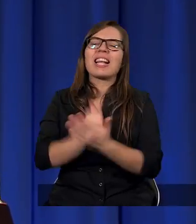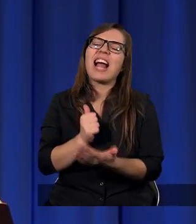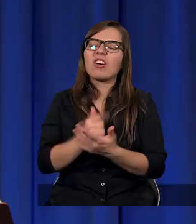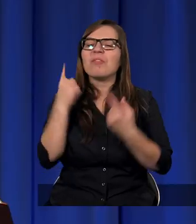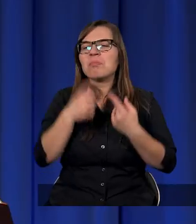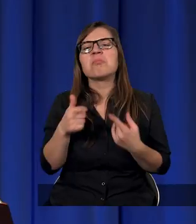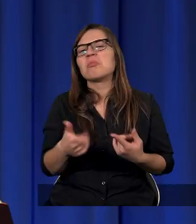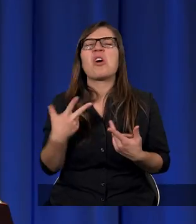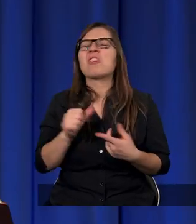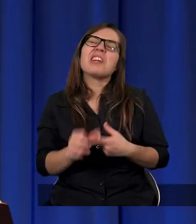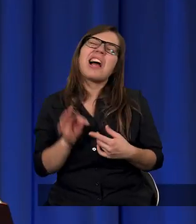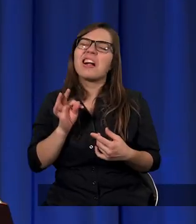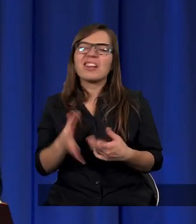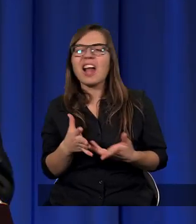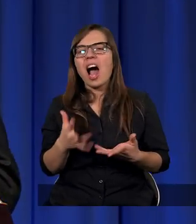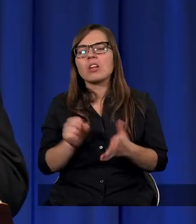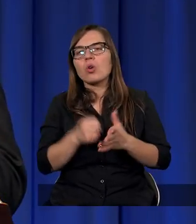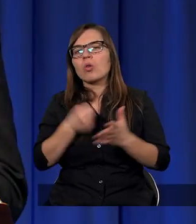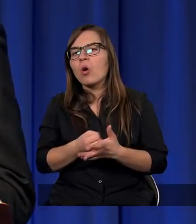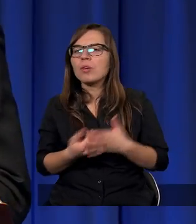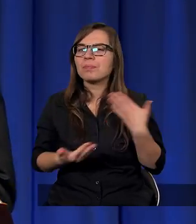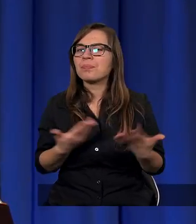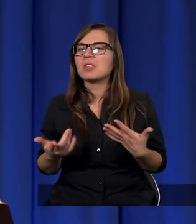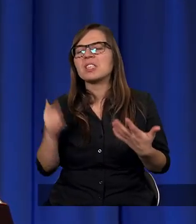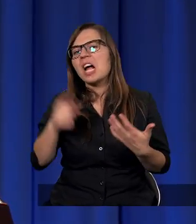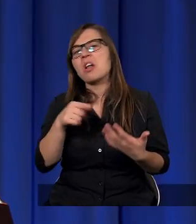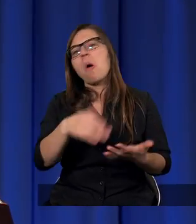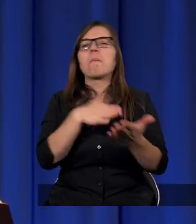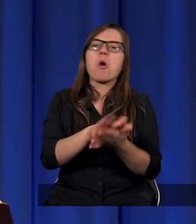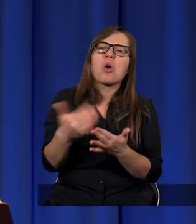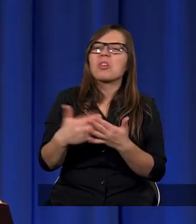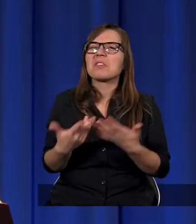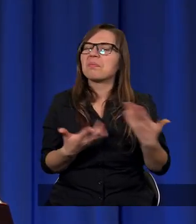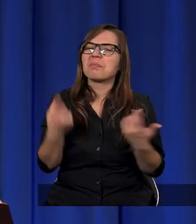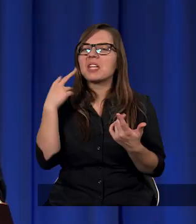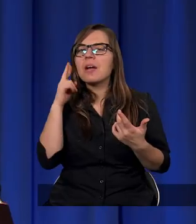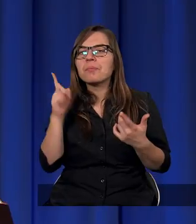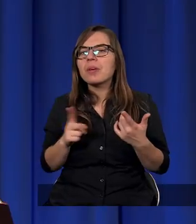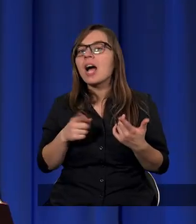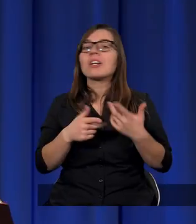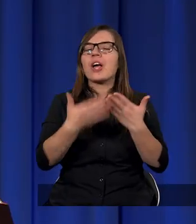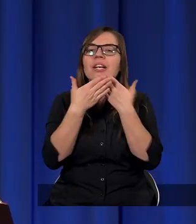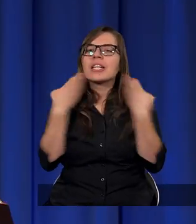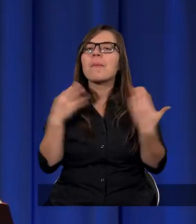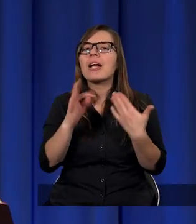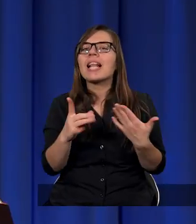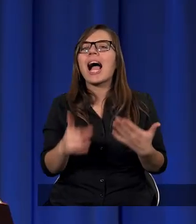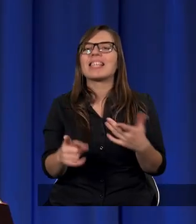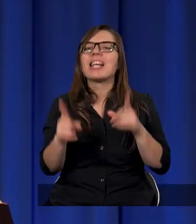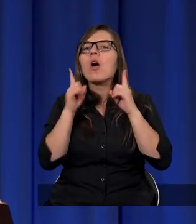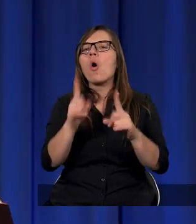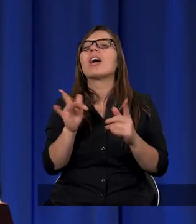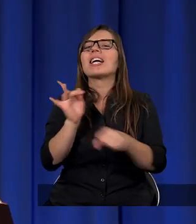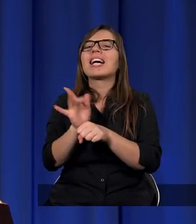to nie jest tak do końca, że on jednak gdzieś tam miał swój początek. Czyli widać, że nie ma takiego bezkrytycznego